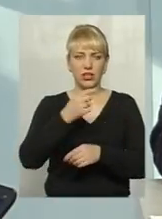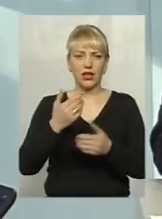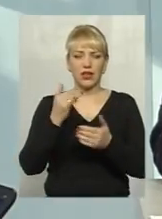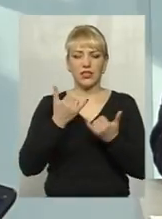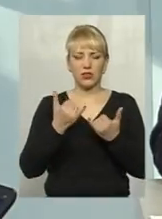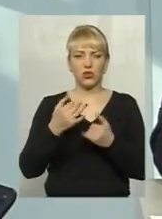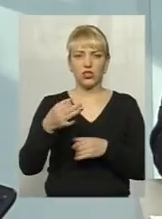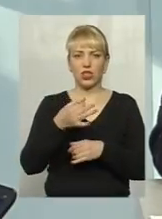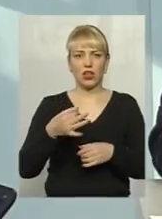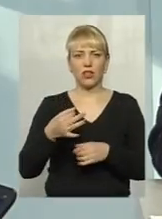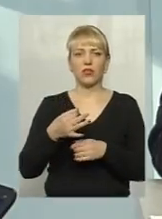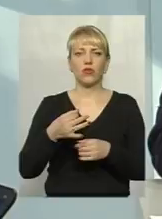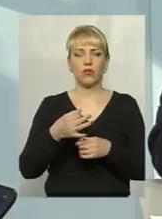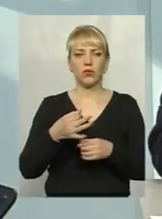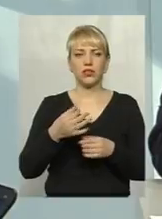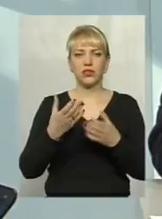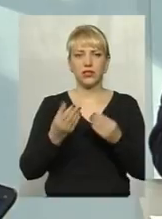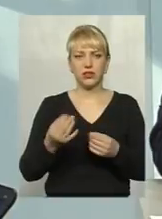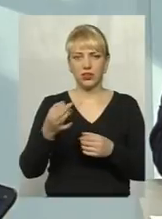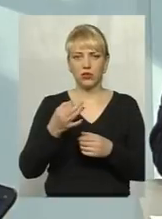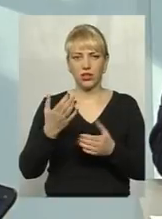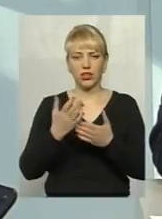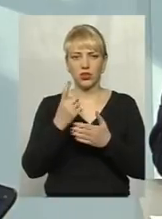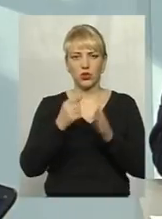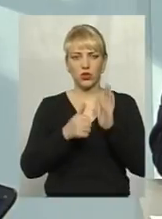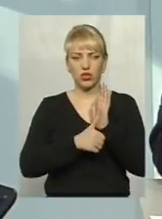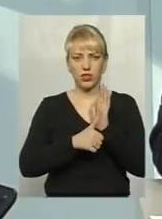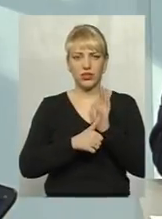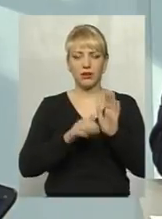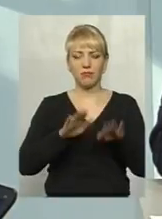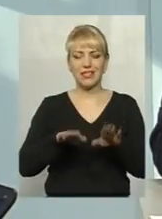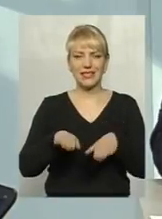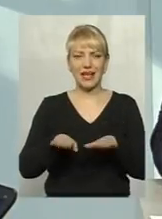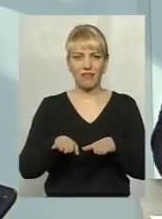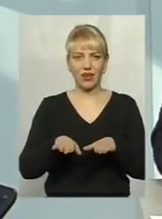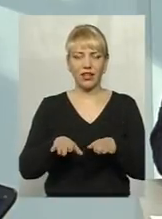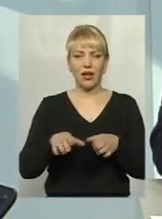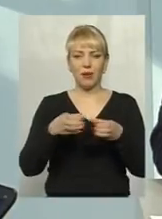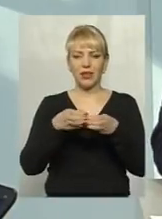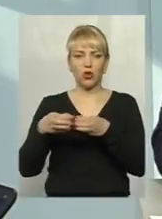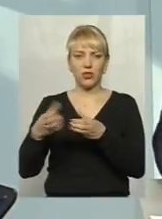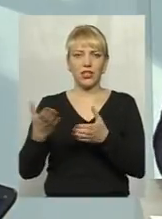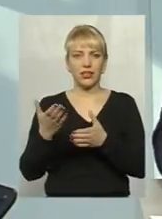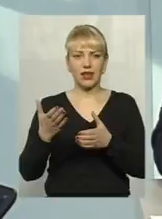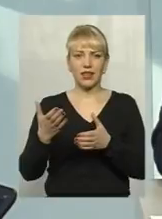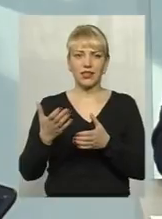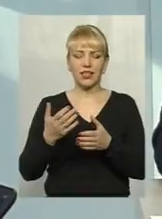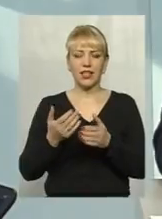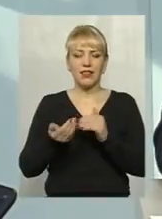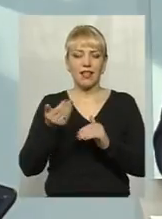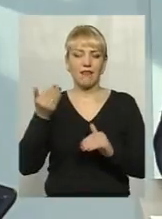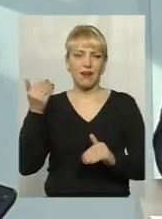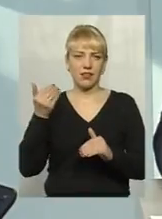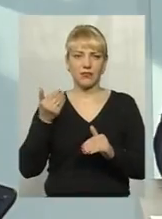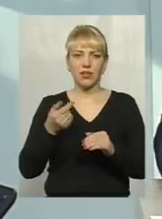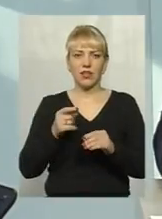є 106 місцевих пожежних підрозділів, які на ранній стадії втручаються в гасіння пожежі і тим